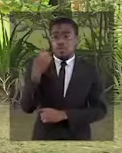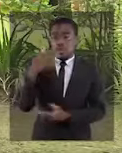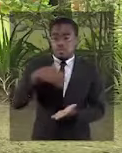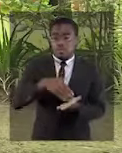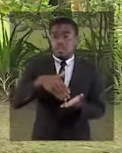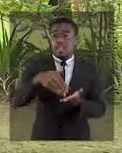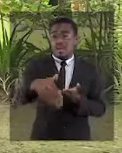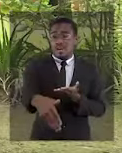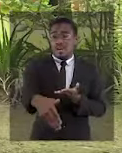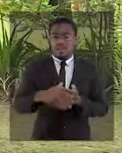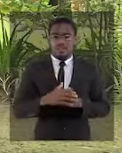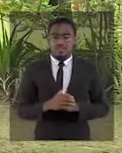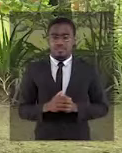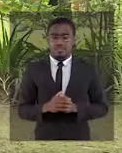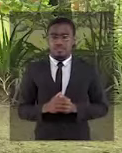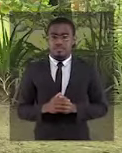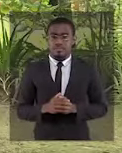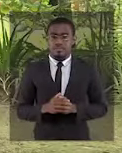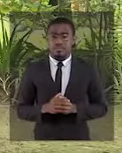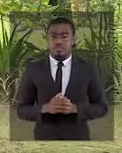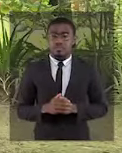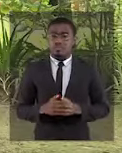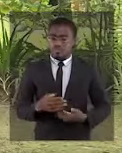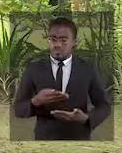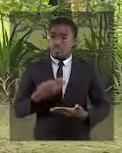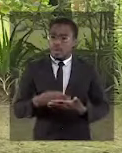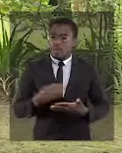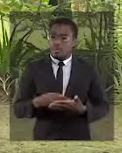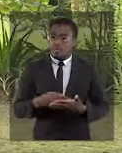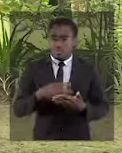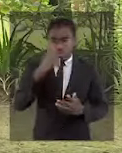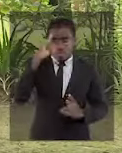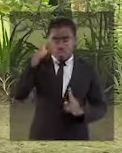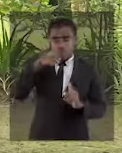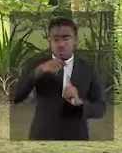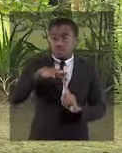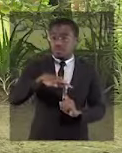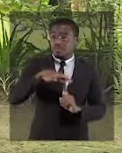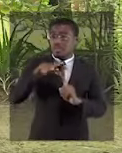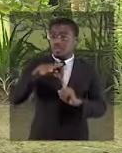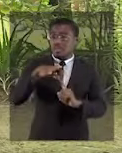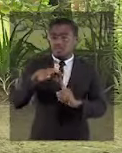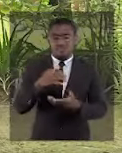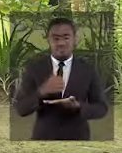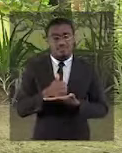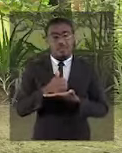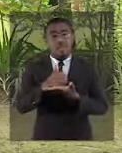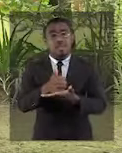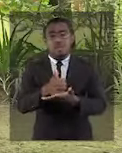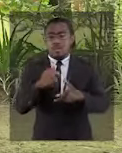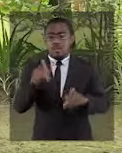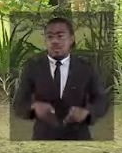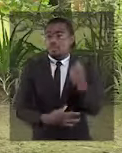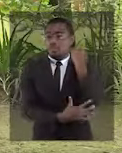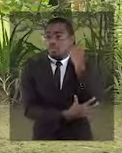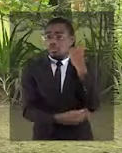de francs CFA. Ce fonds avait un seul objectif, garantir aux Gabonais économiquement